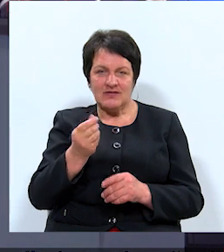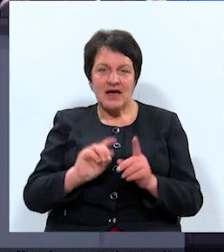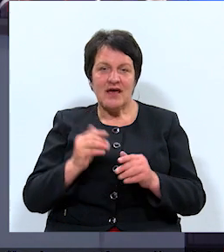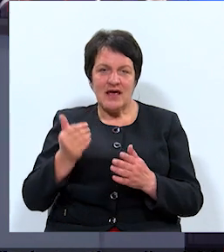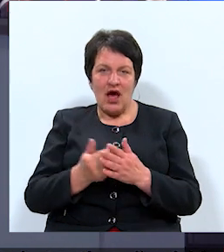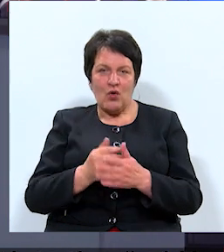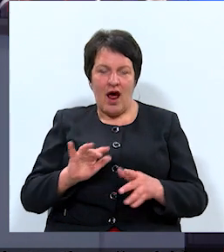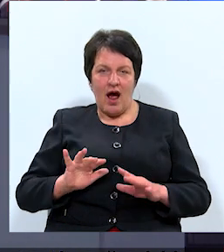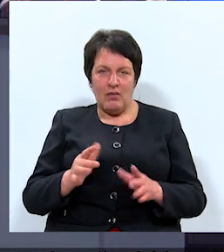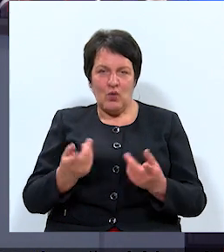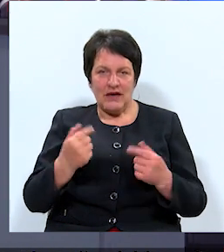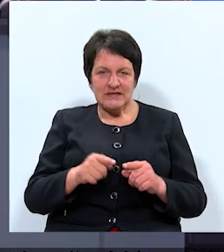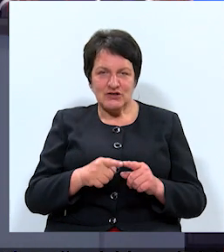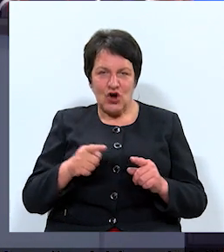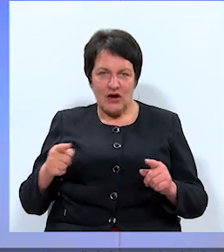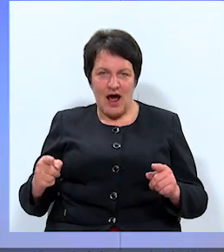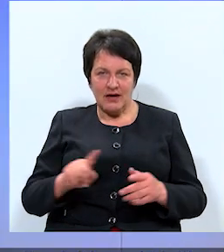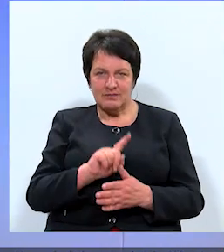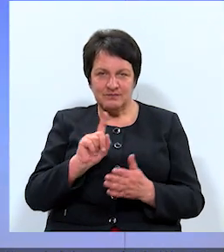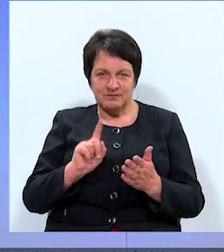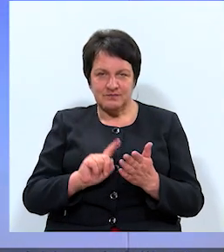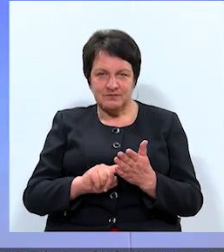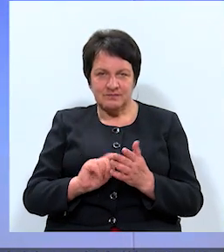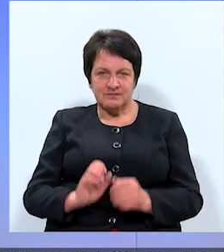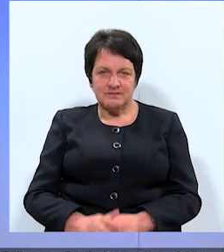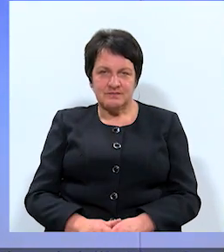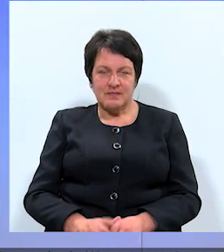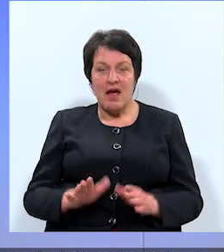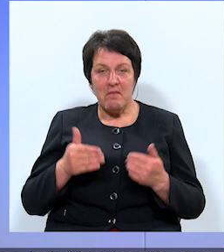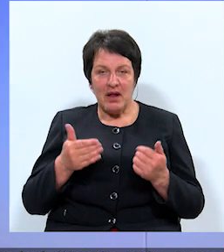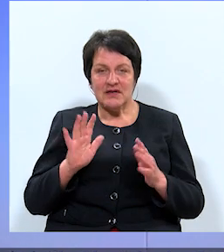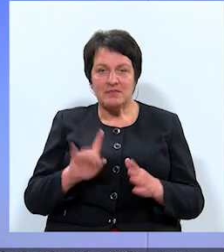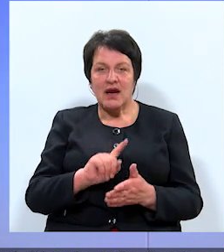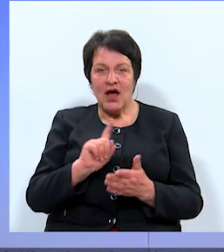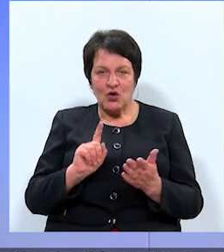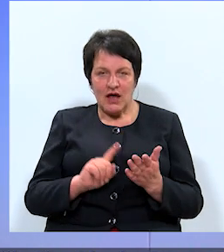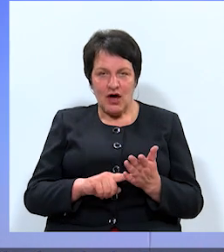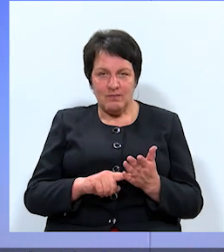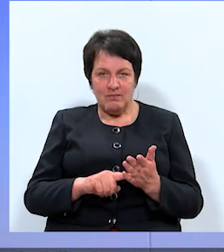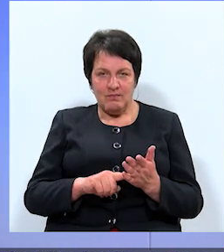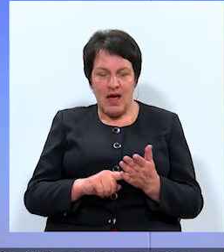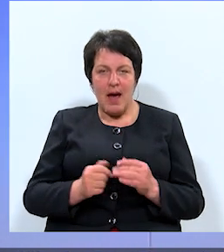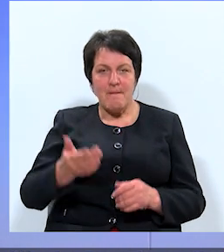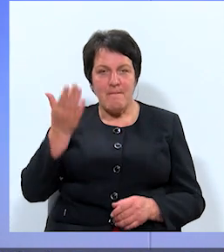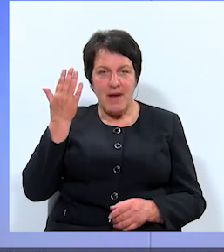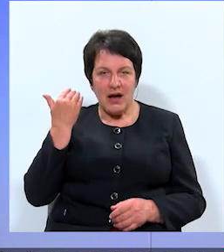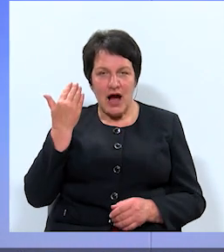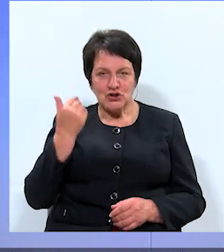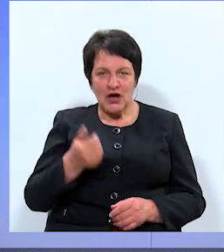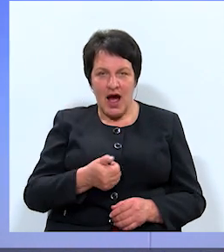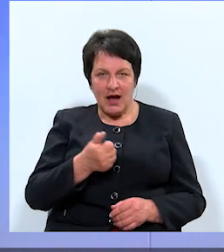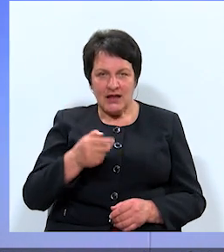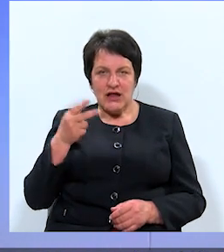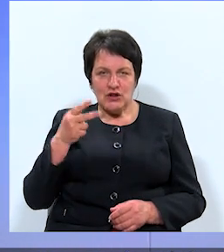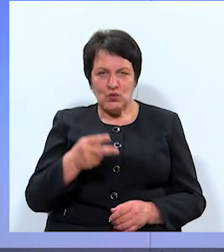apkuras sezonai? Paldies par jautājumu. Paldies par jautājumu. Pagājušajā gadā,